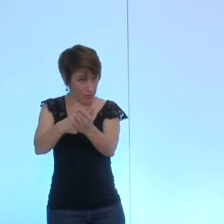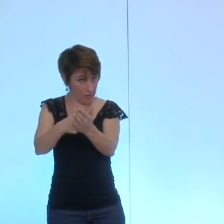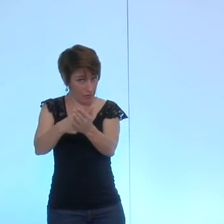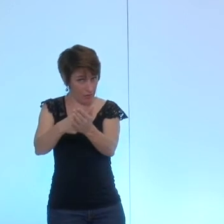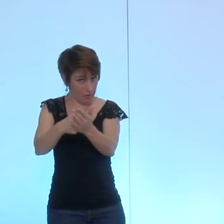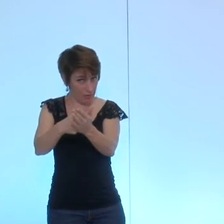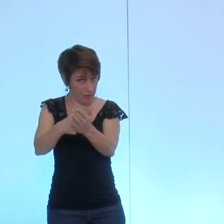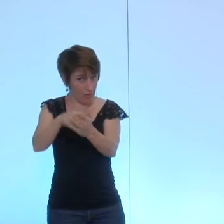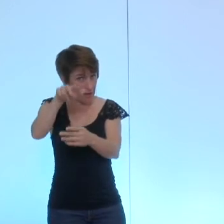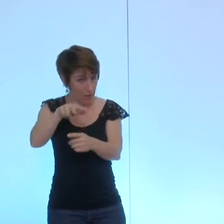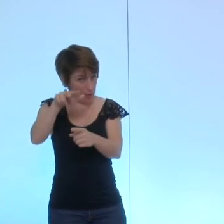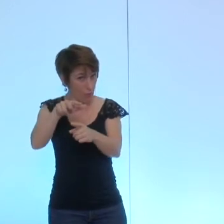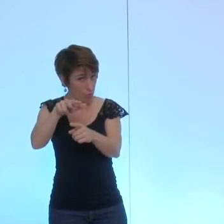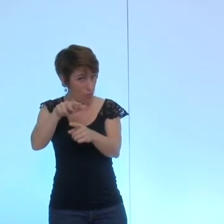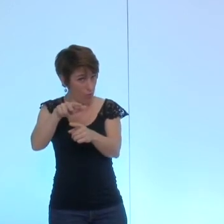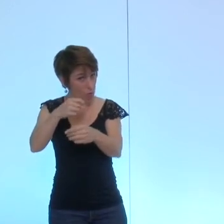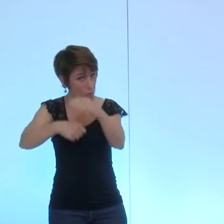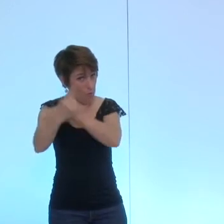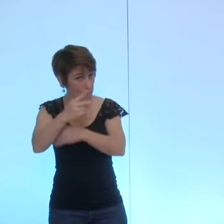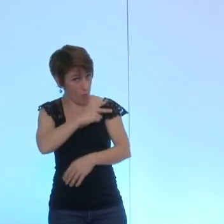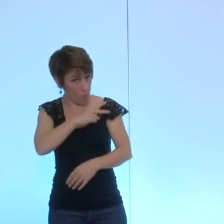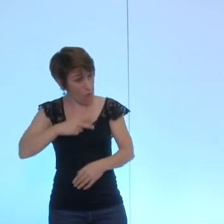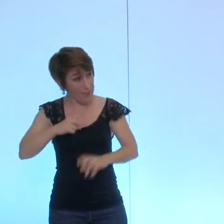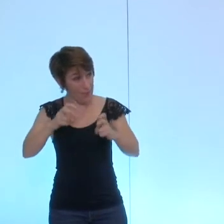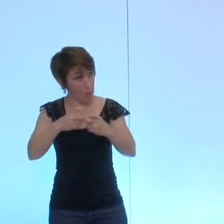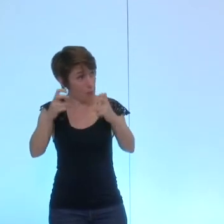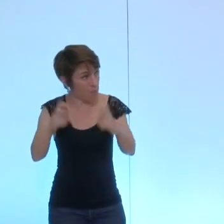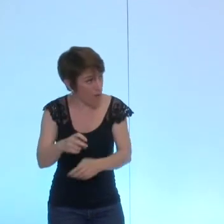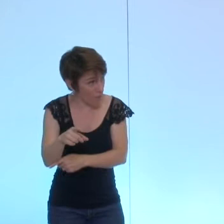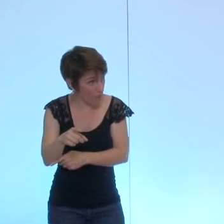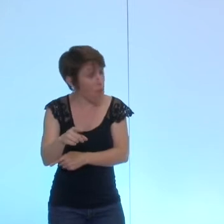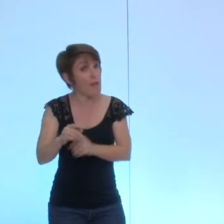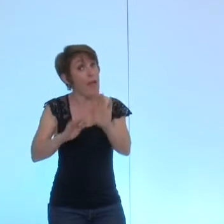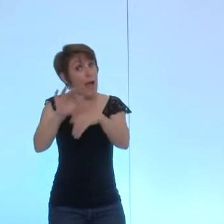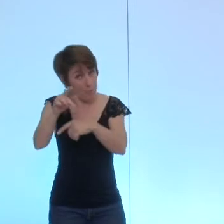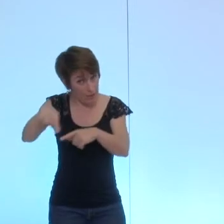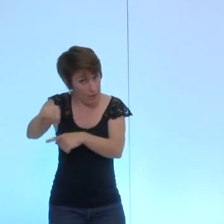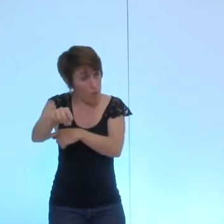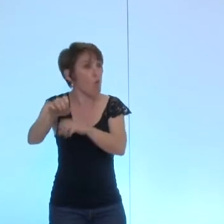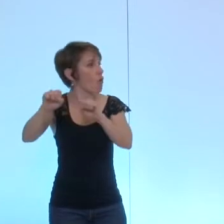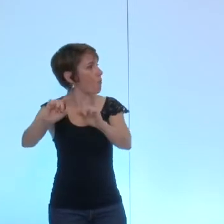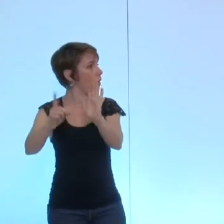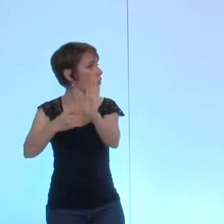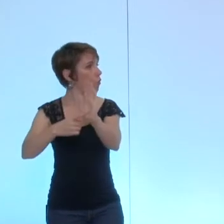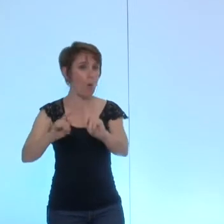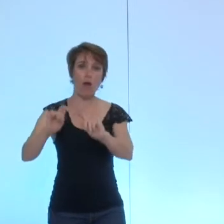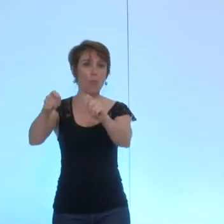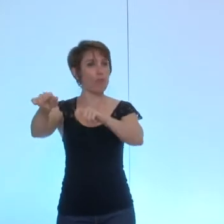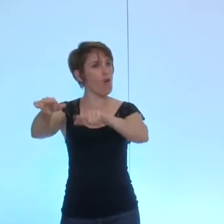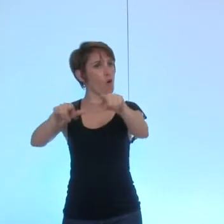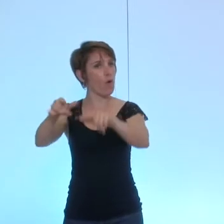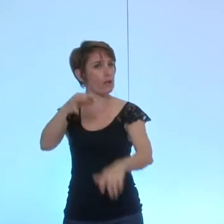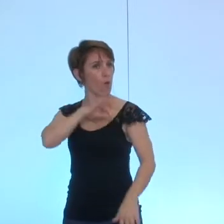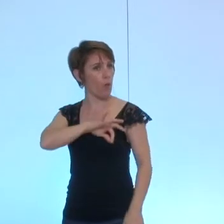à des clauses préférentielles puissent derrière ne pas occuper ce bien et le